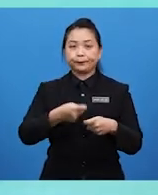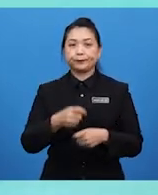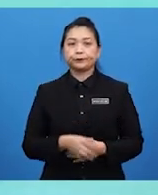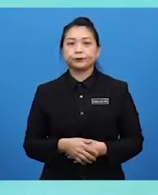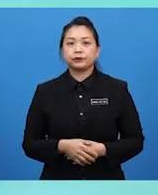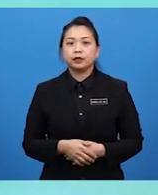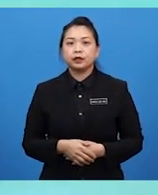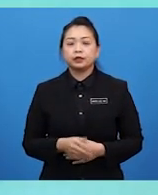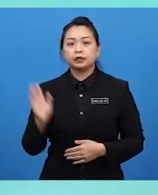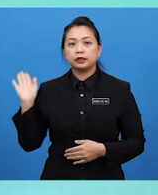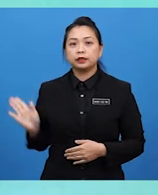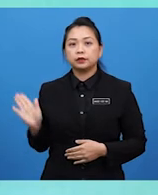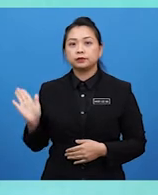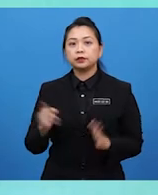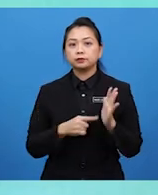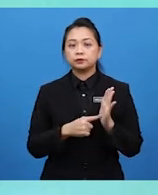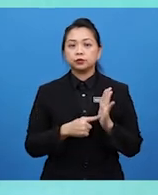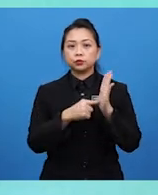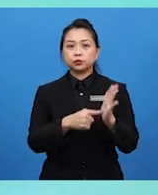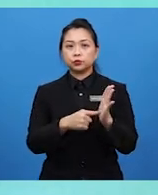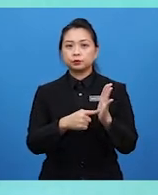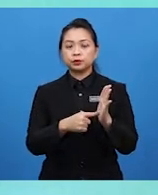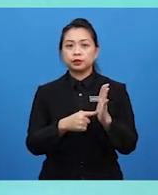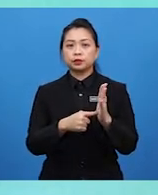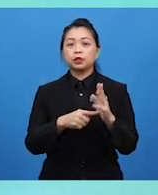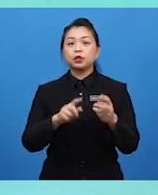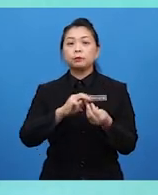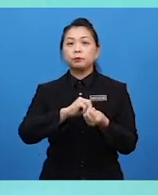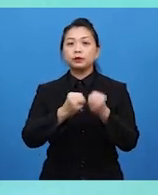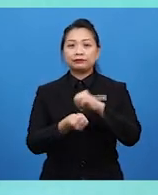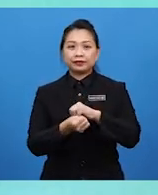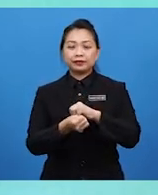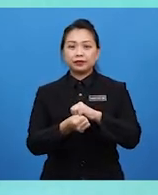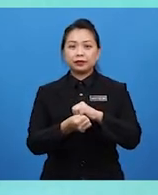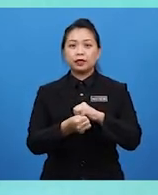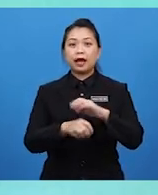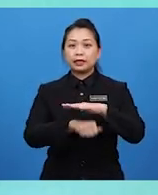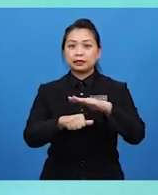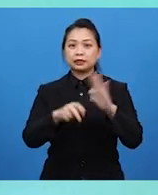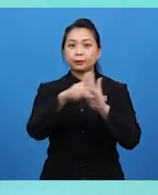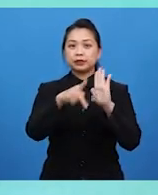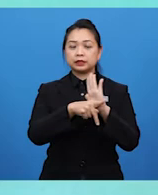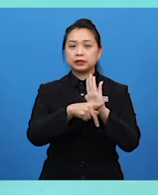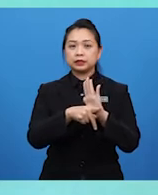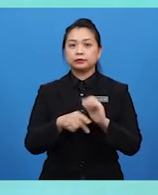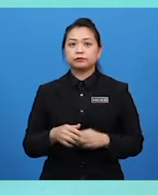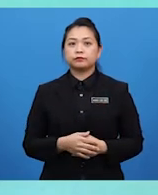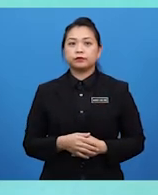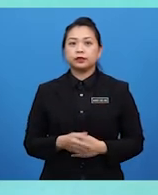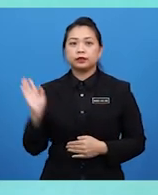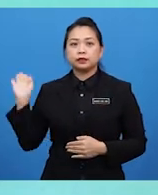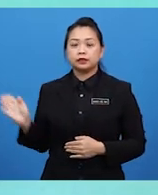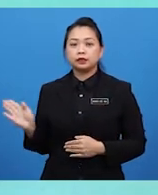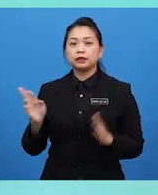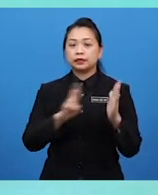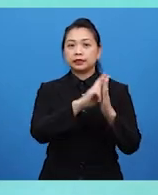Kreativiti inovatif pula, kefahaman modifikasi andaian asas dan prinsip dengan pendekatan alternatif. Kreativiti inventif